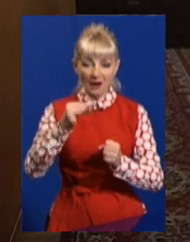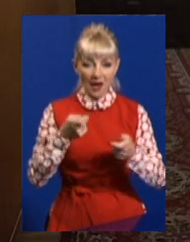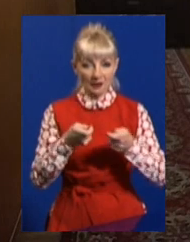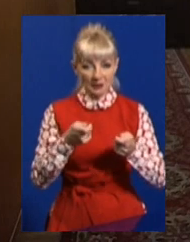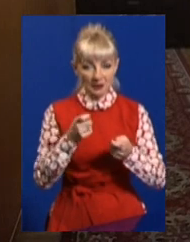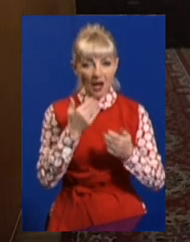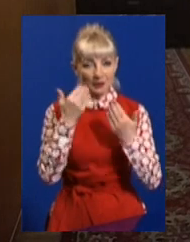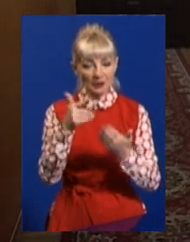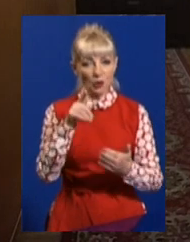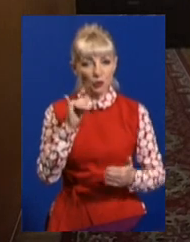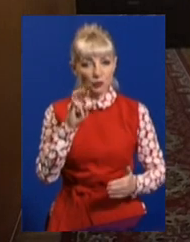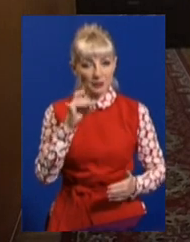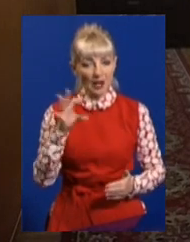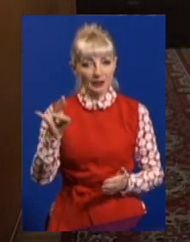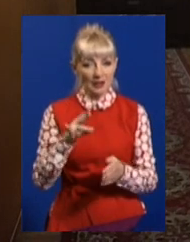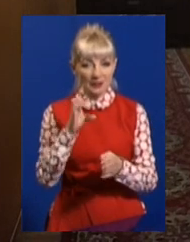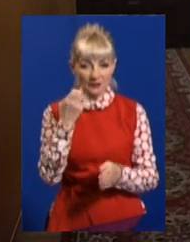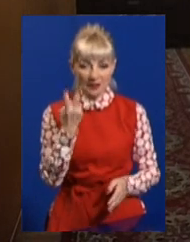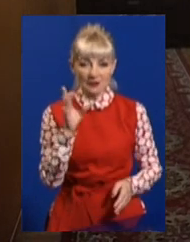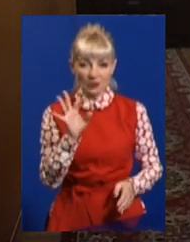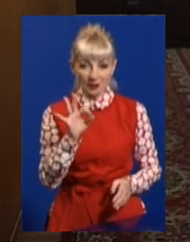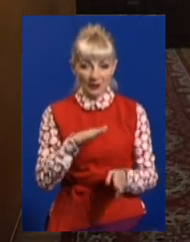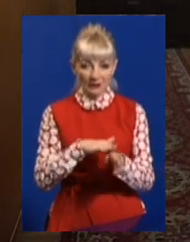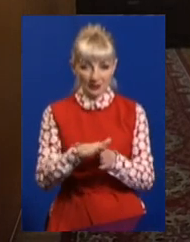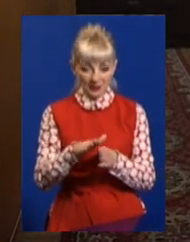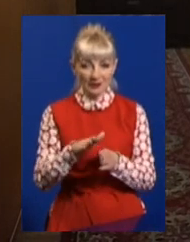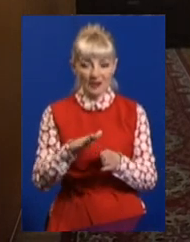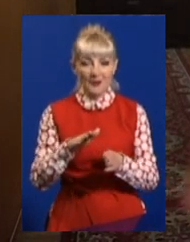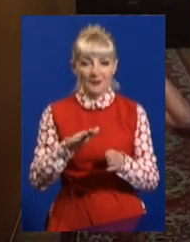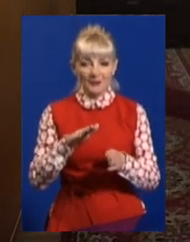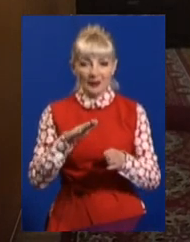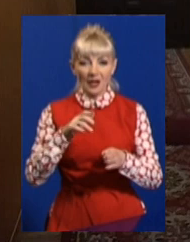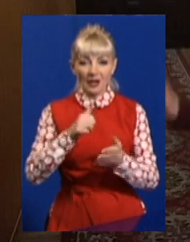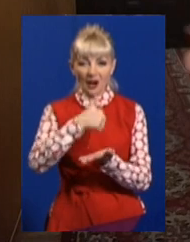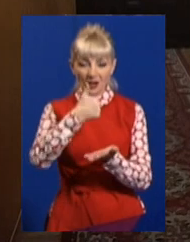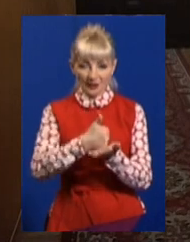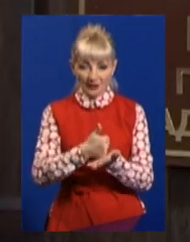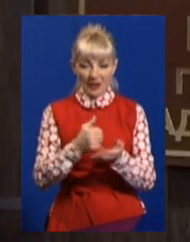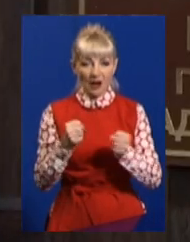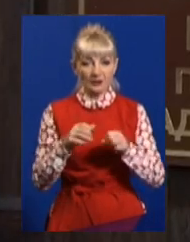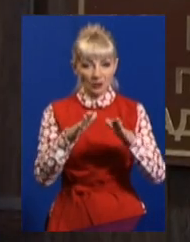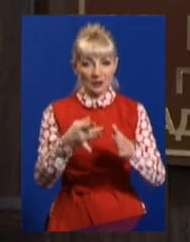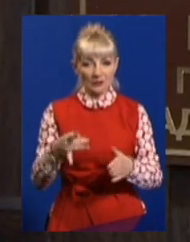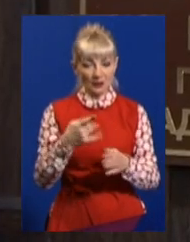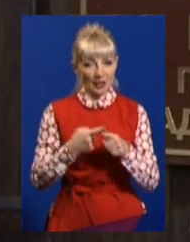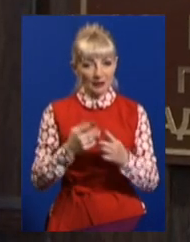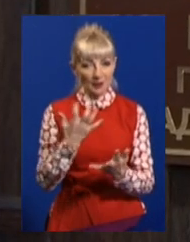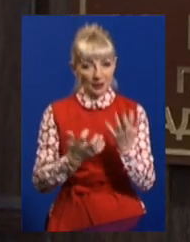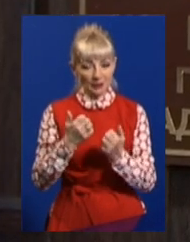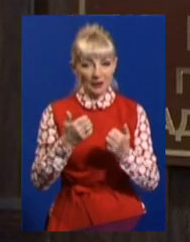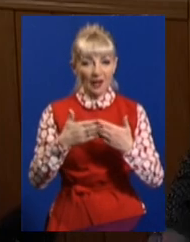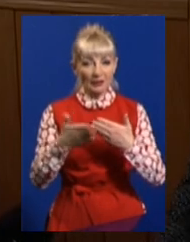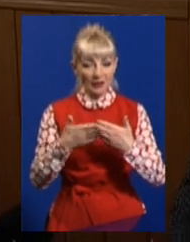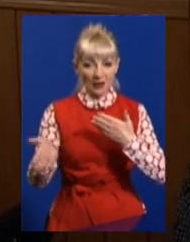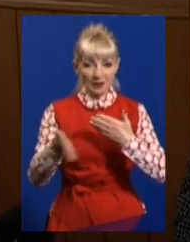12 жовтня вона виконує обов'язки голови адміністрації Холодногірського району. Ось це приймальня чиновниці, двері тут зачинені.